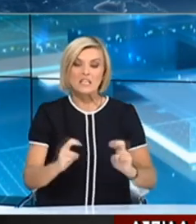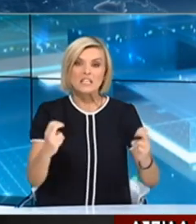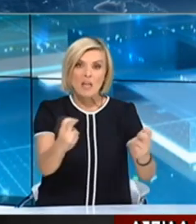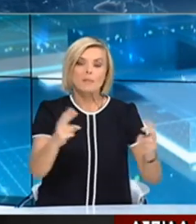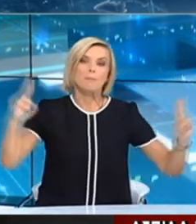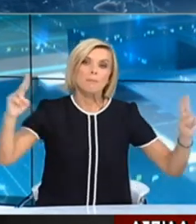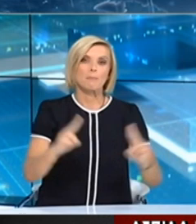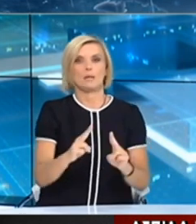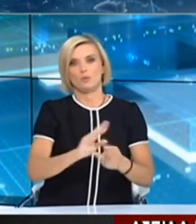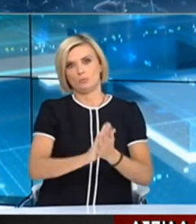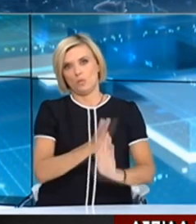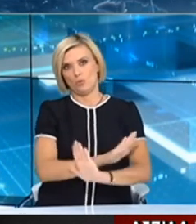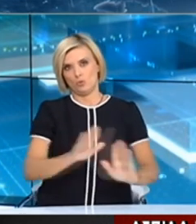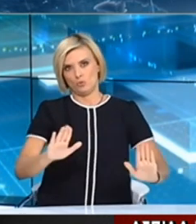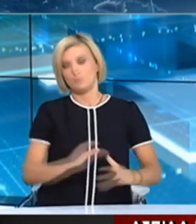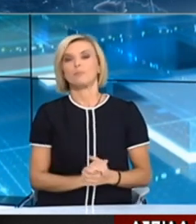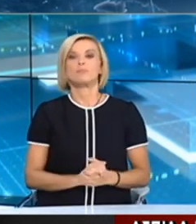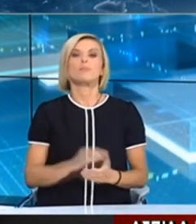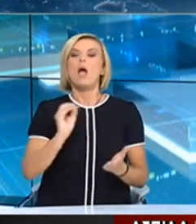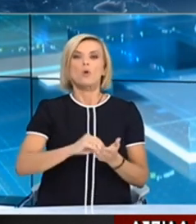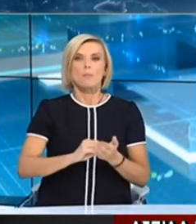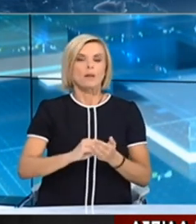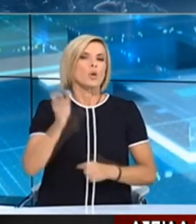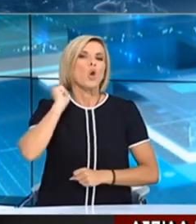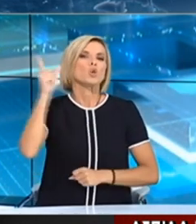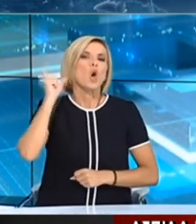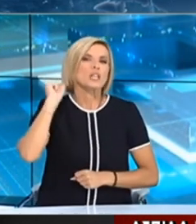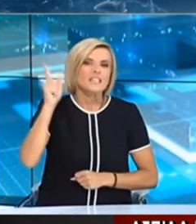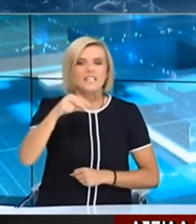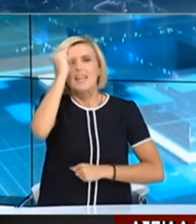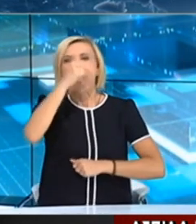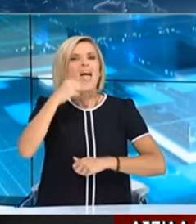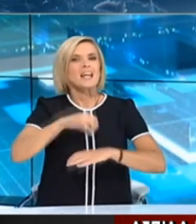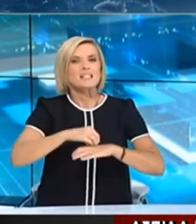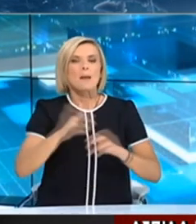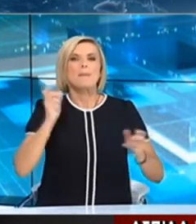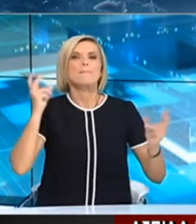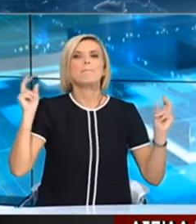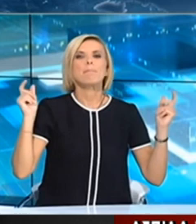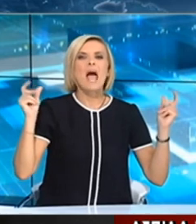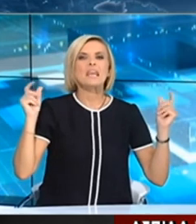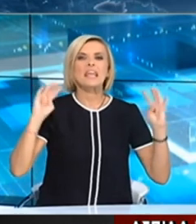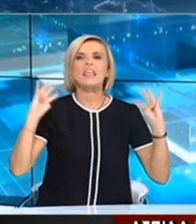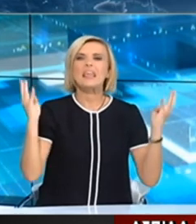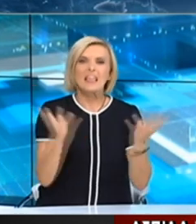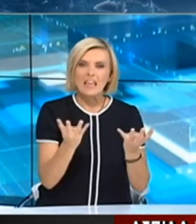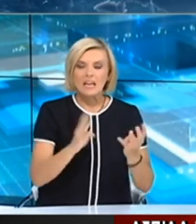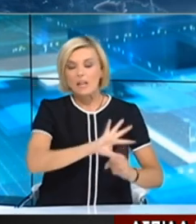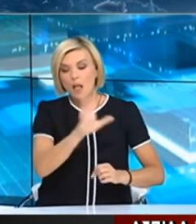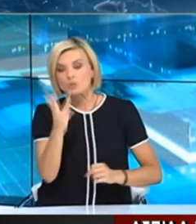Επιπλέον παρατείνεται η απαγόρευση πανηγυριών και άλλων δημοσίων ανοιχτών εκδηλώσεων ως τις 31.8.